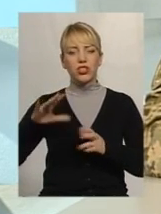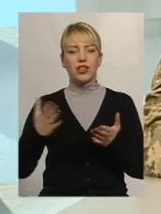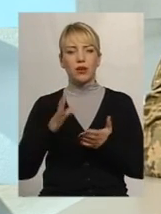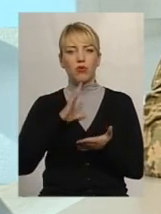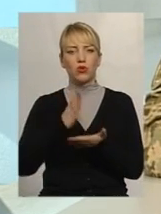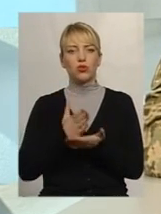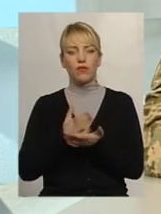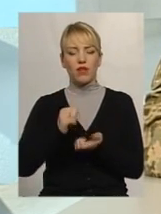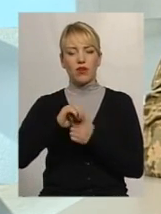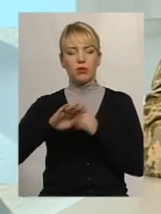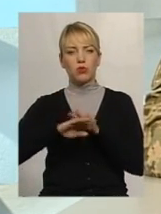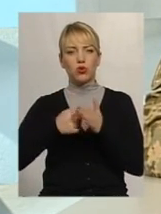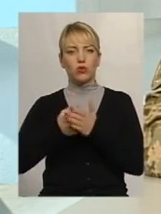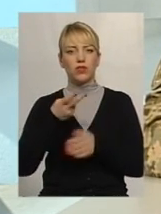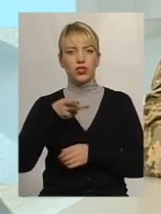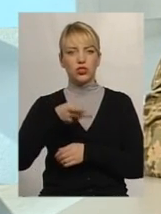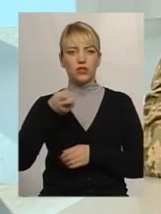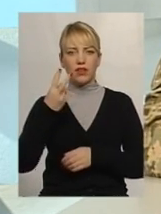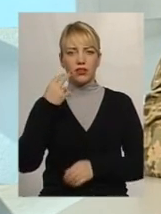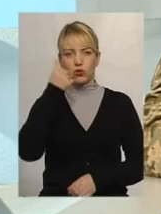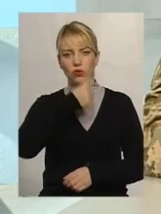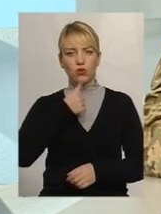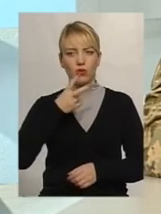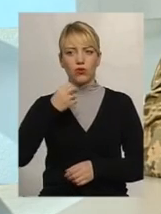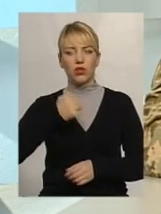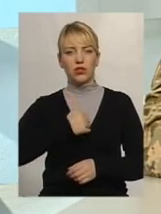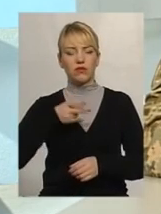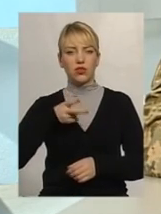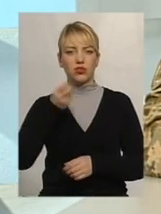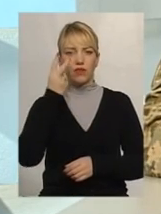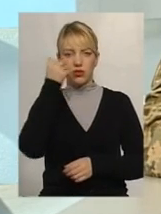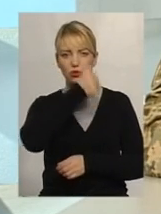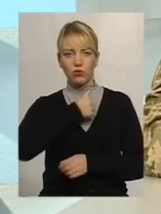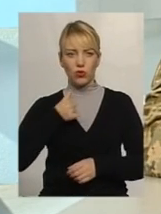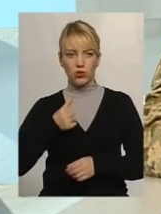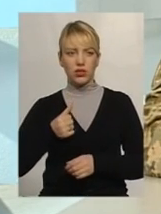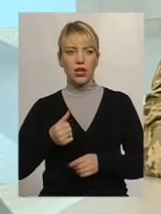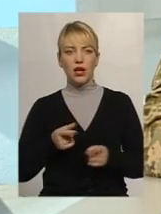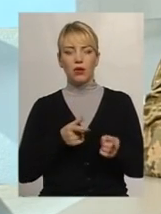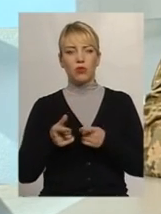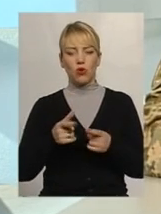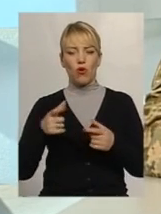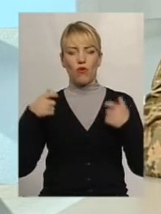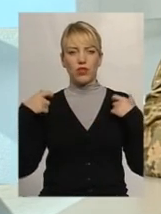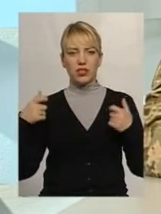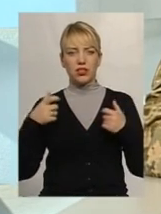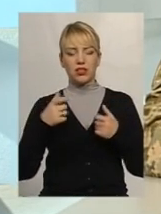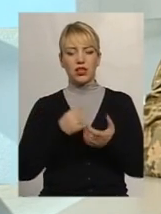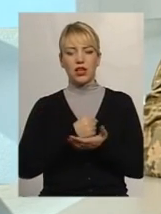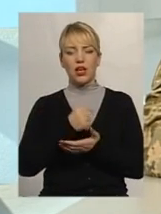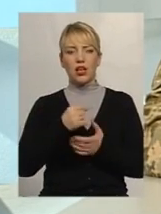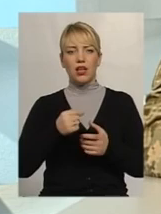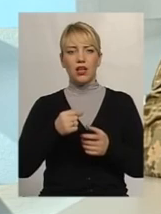-Подільському до 2012 року. На жаль, у 2012 році підготовку офіцерських кадрів було